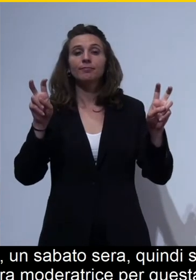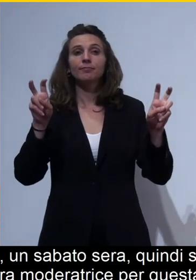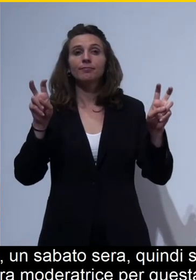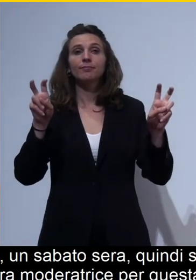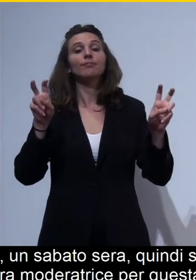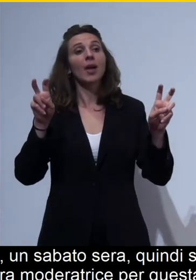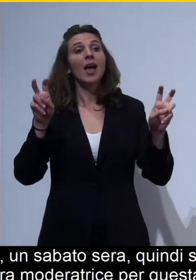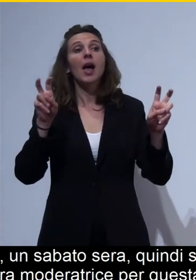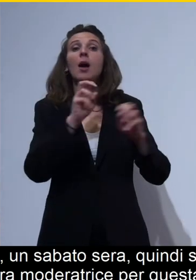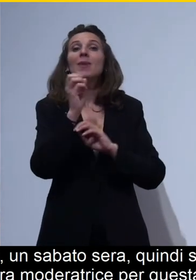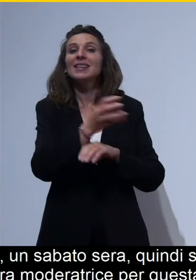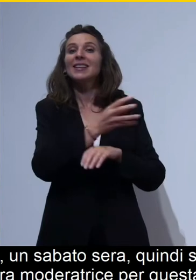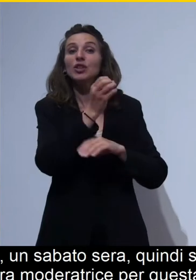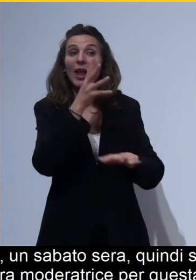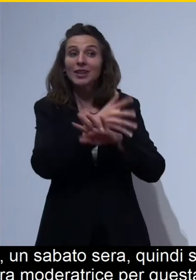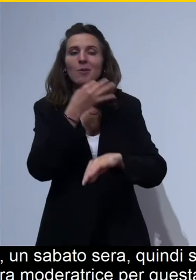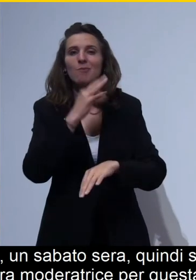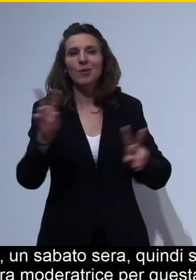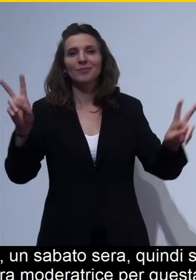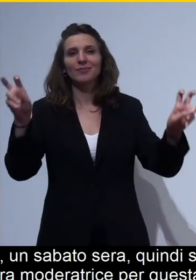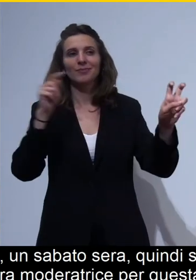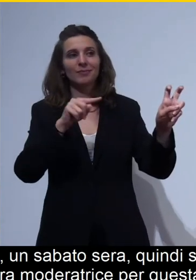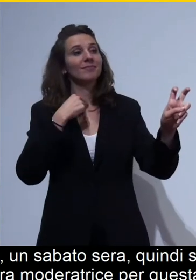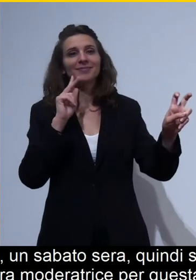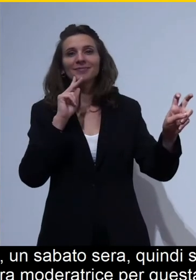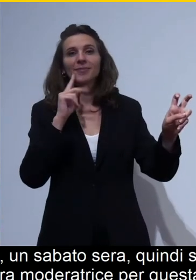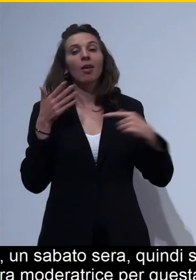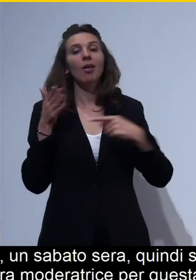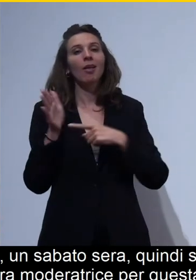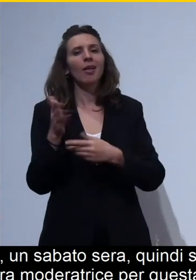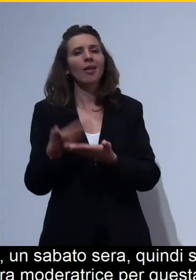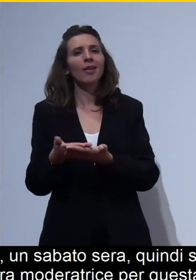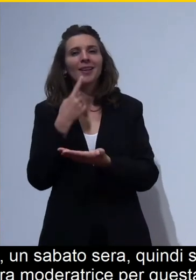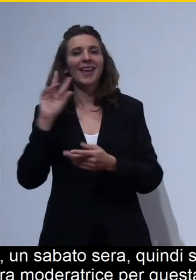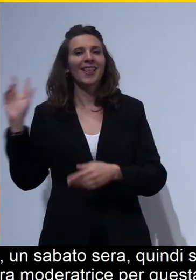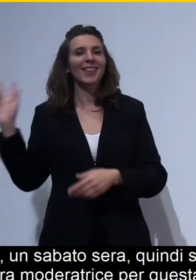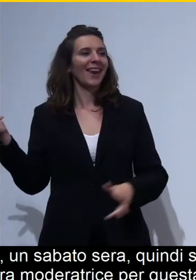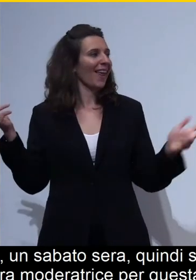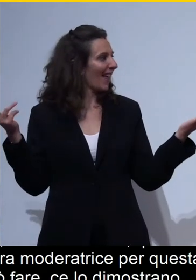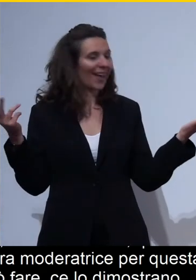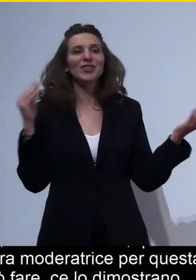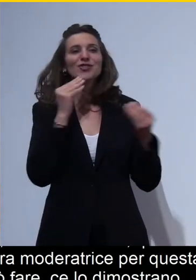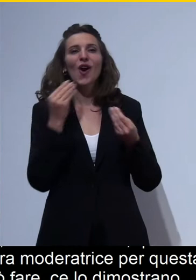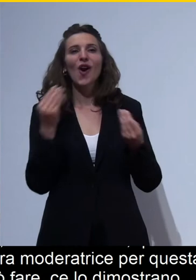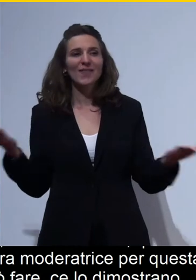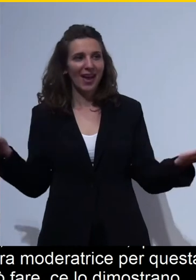accessibili si può fare e ce lo dimostrano questi tre bellissimi giovani che ci racconteranno un po'